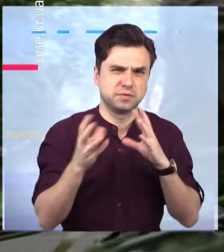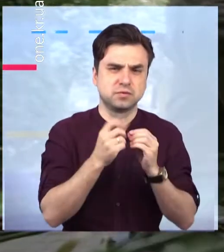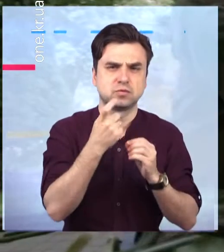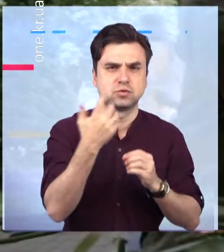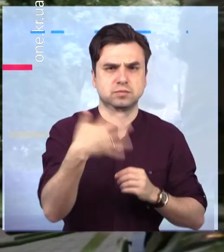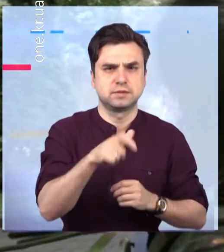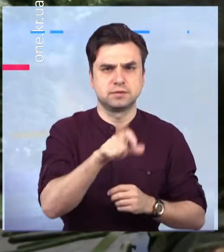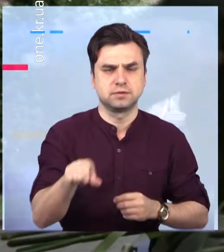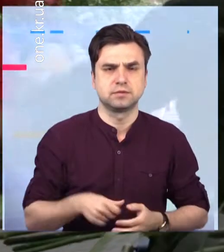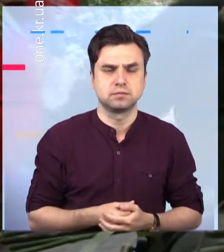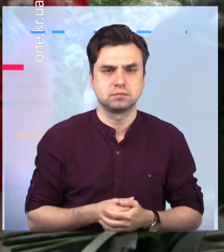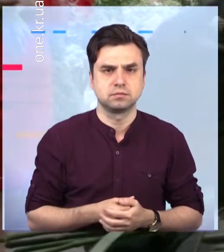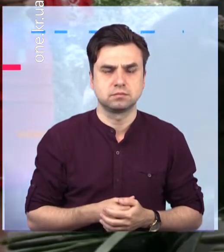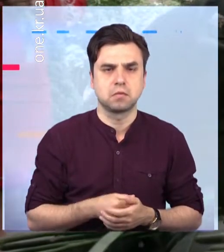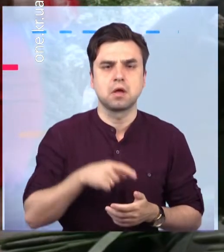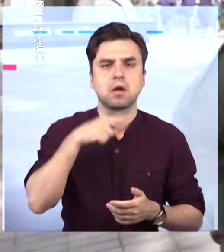до 150 чоловік.